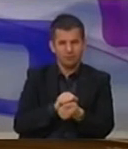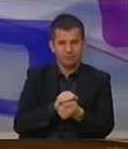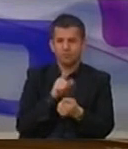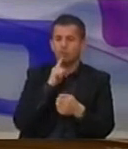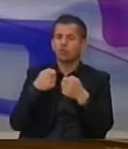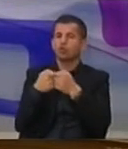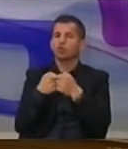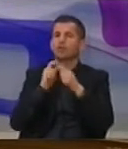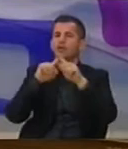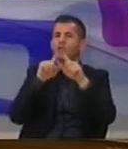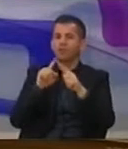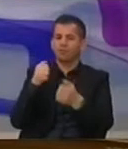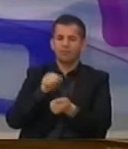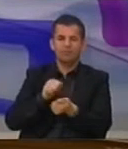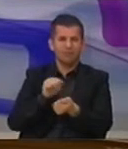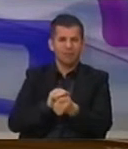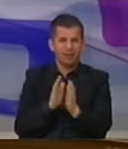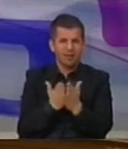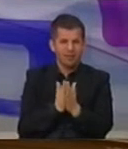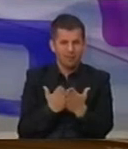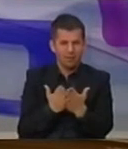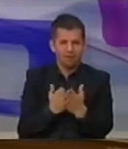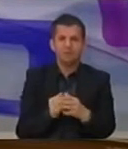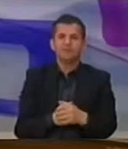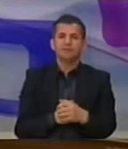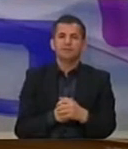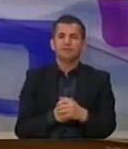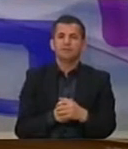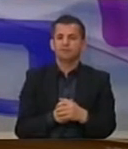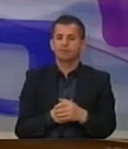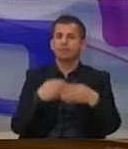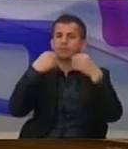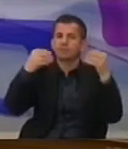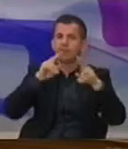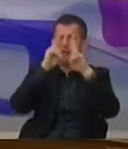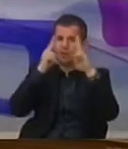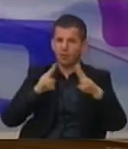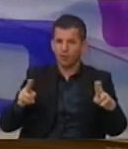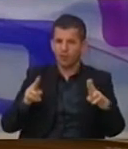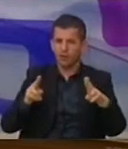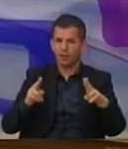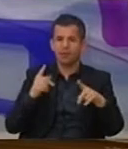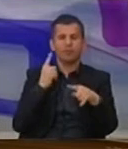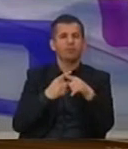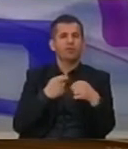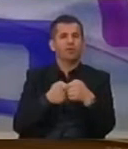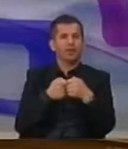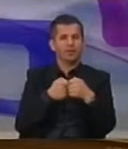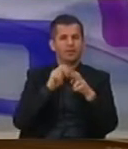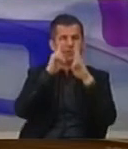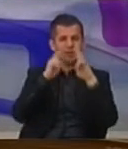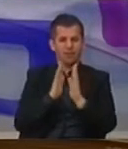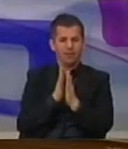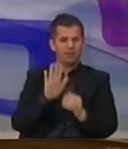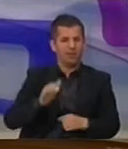shoqatat e tjera nga fondi për subvencionimit kulturës, për prezentimin e panajire në dërkomtaret librit, organizimin e panajireve të librit në